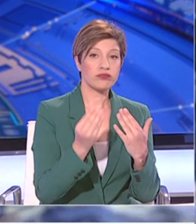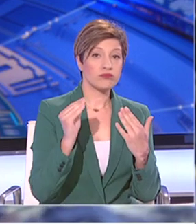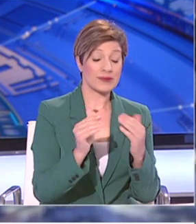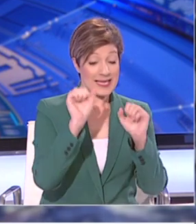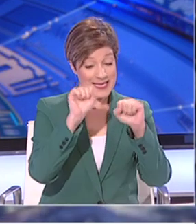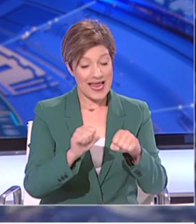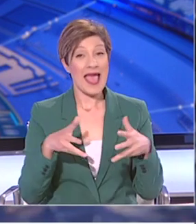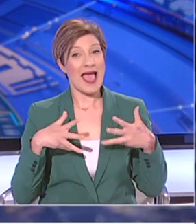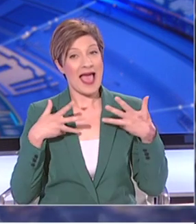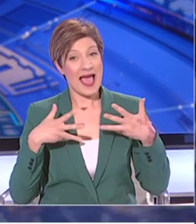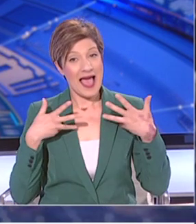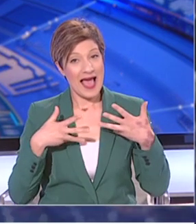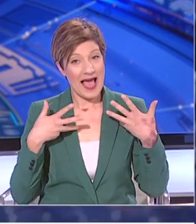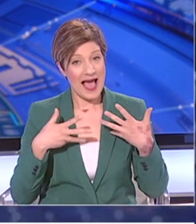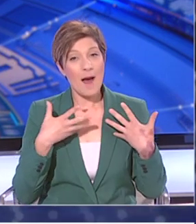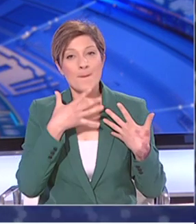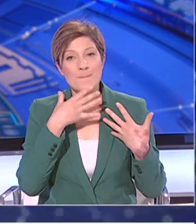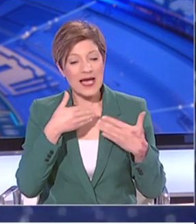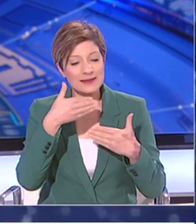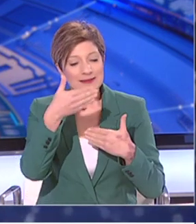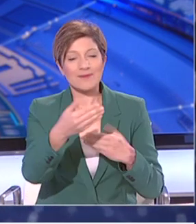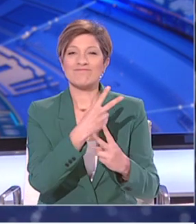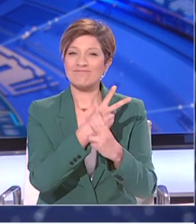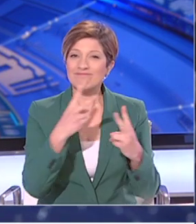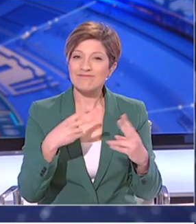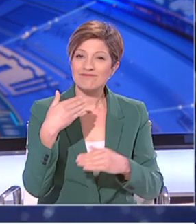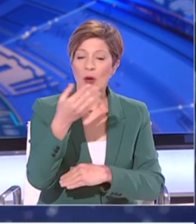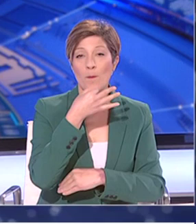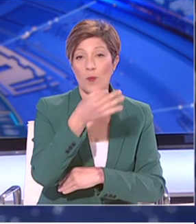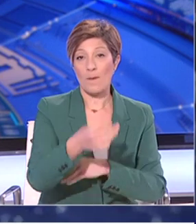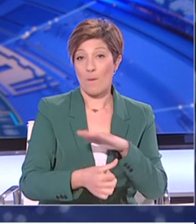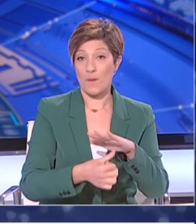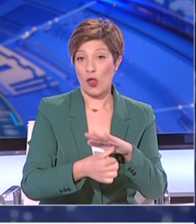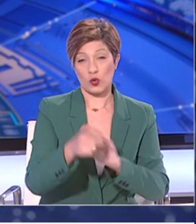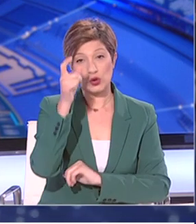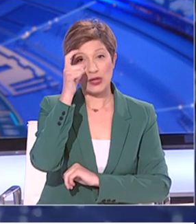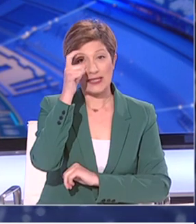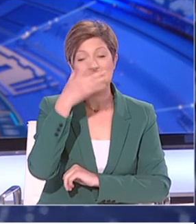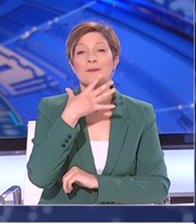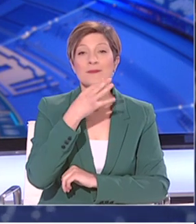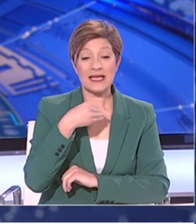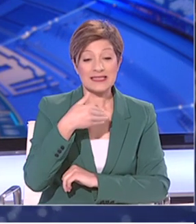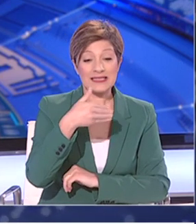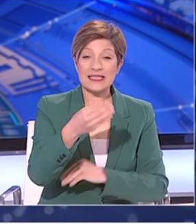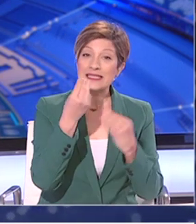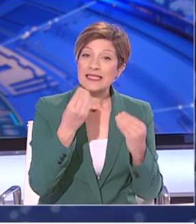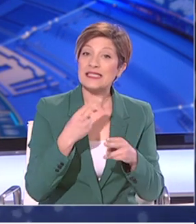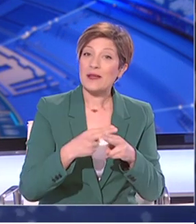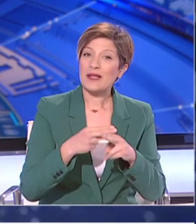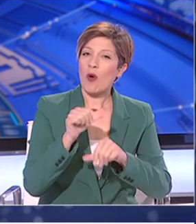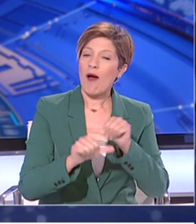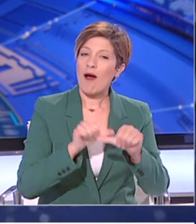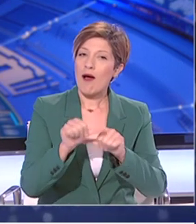αισιοδοξία ότι η αχτήδα φωτός στην οποία αναφέρθηκε και ο Πρόεδρος της Δημοκρατίας θα γίνει ευδιάκριτη